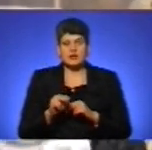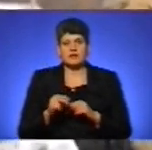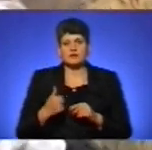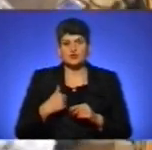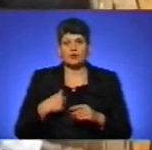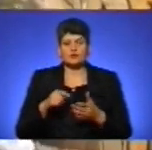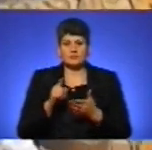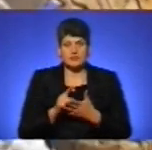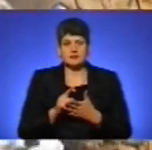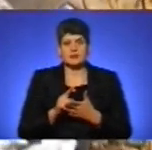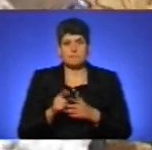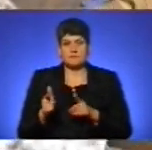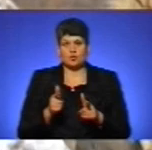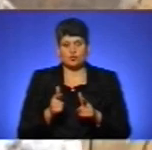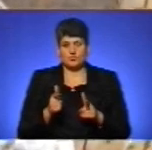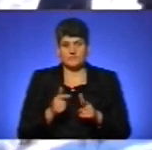підготовки.